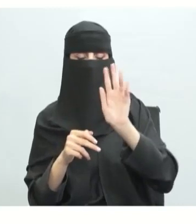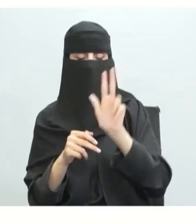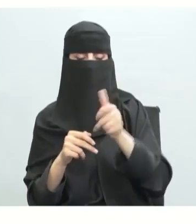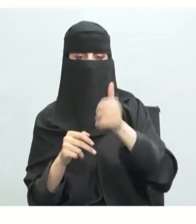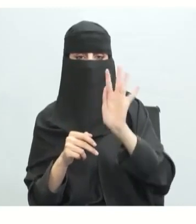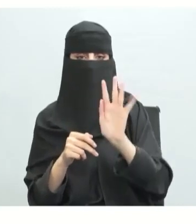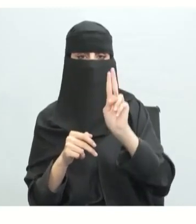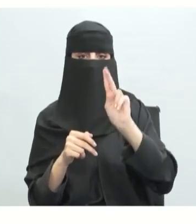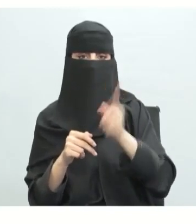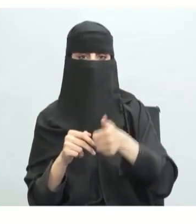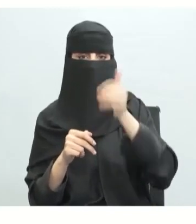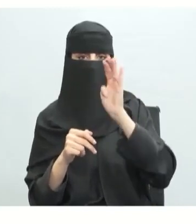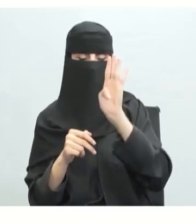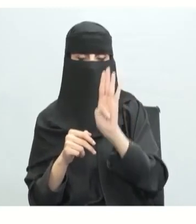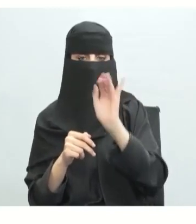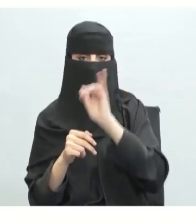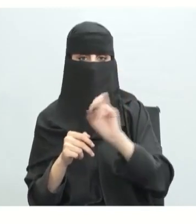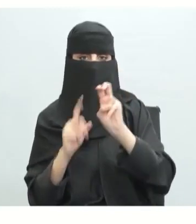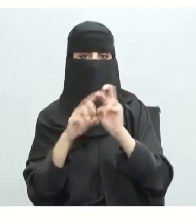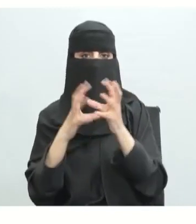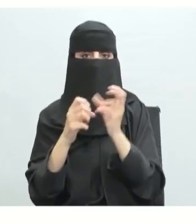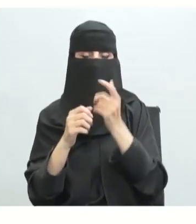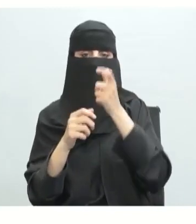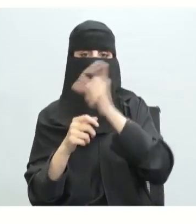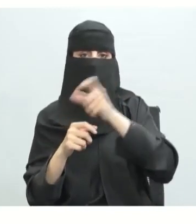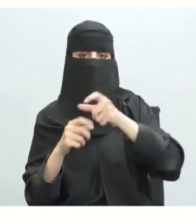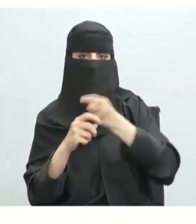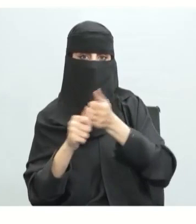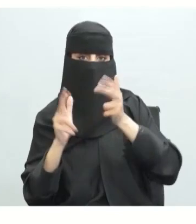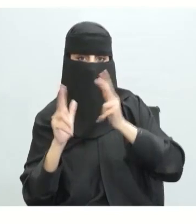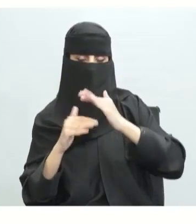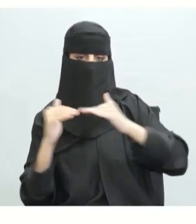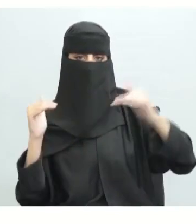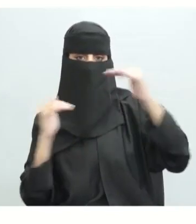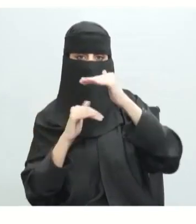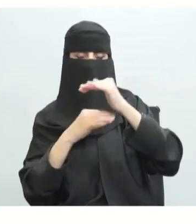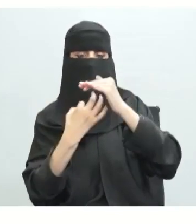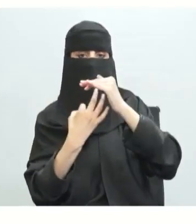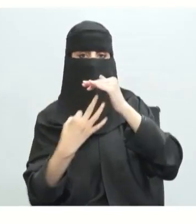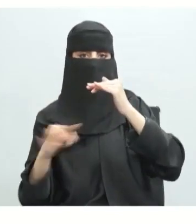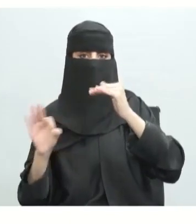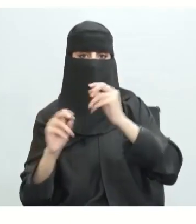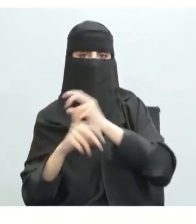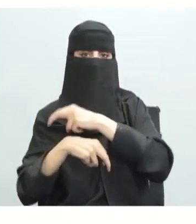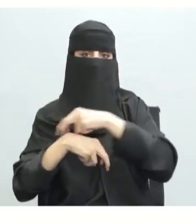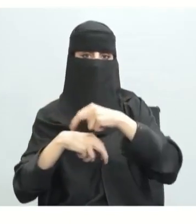تبددت ثرواتها وشعوب تبخرت أحلامها بشعارات واهية فضعف الطالب والمطلوب